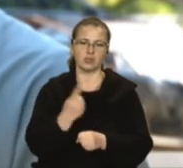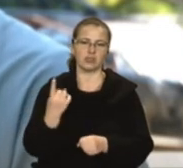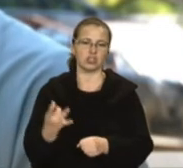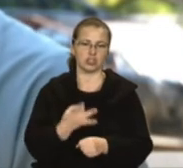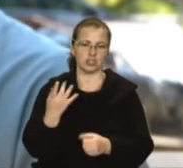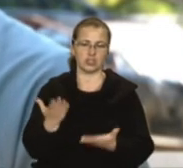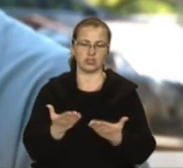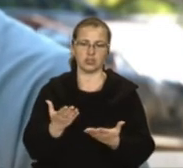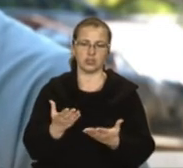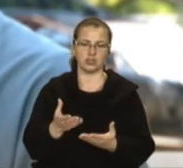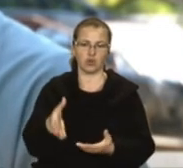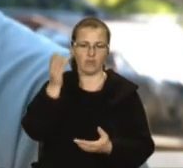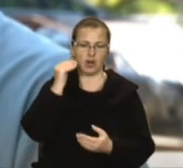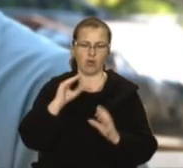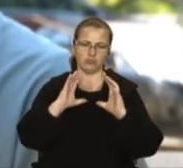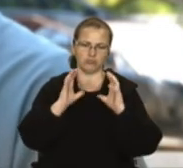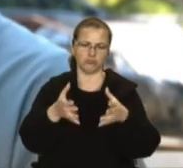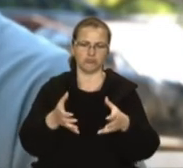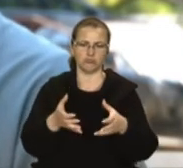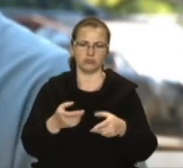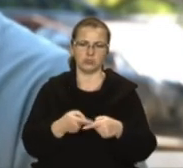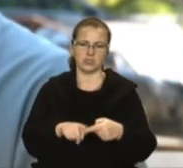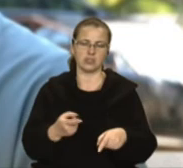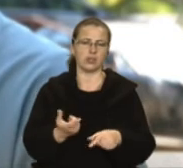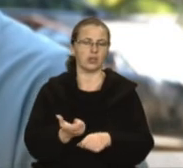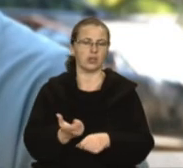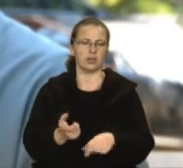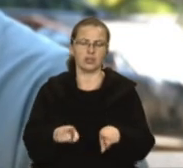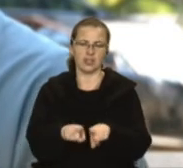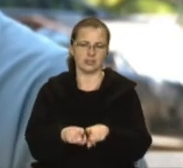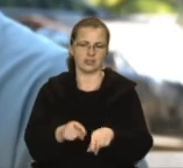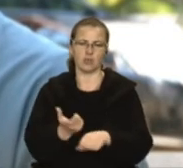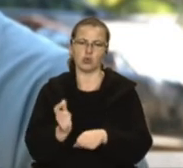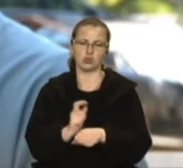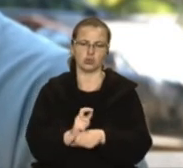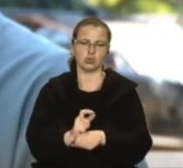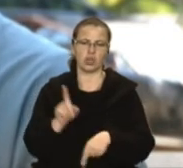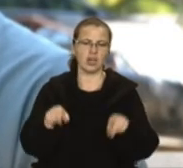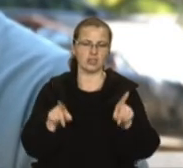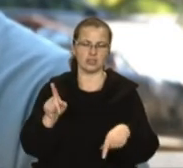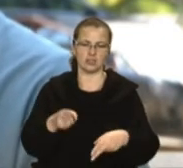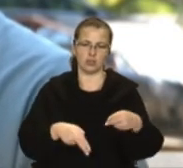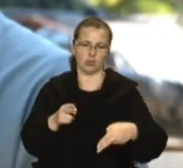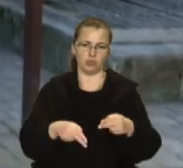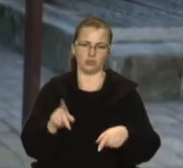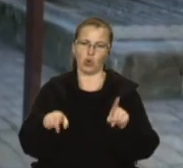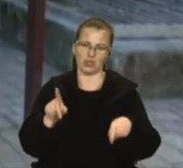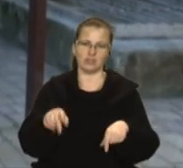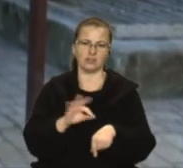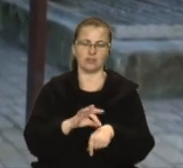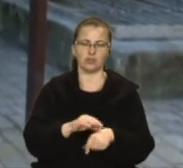Якщо брати в загальну світову масштабі, це теж надзвичайно рідкі операції, тому що рідка патологія.